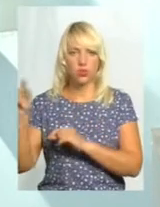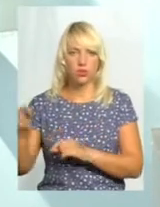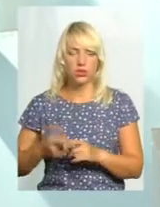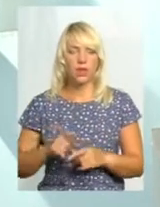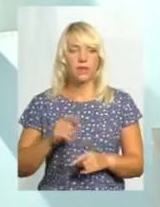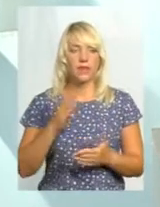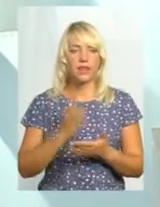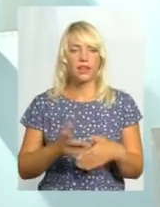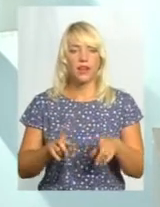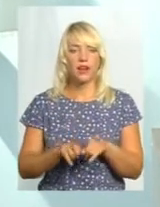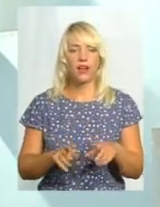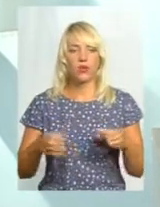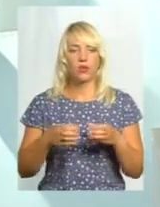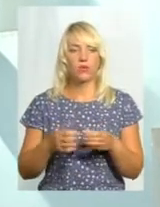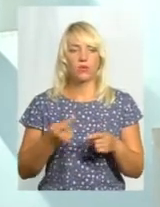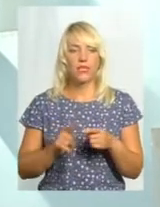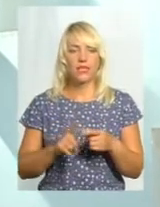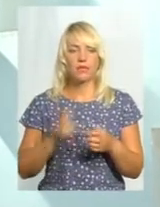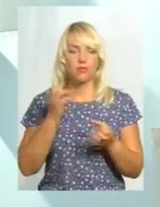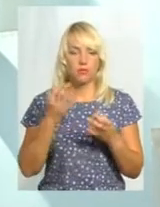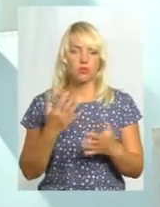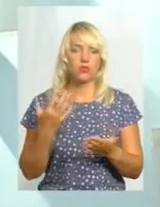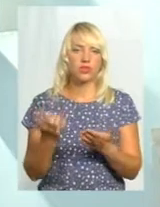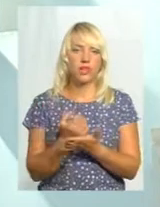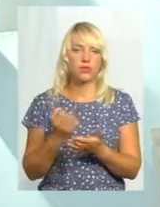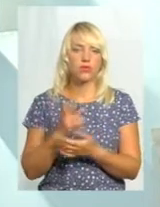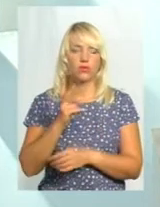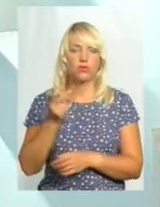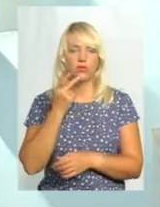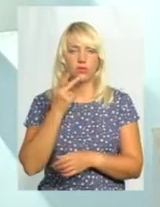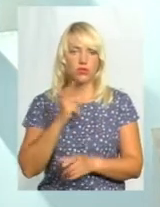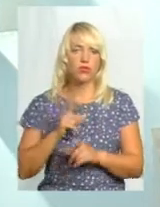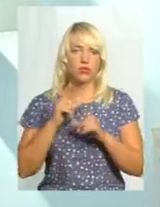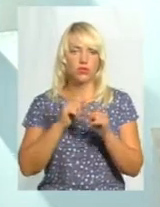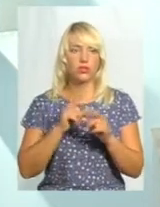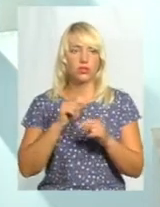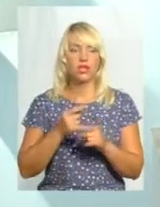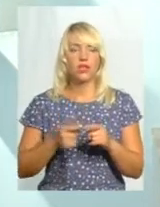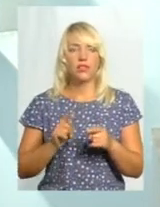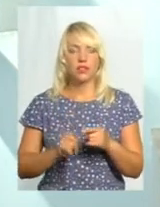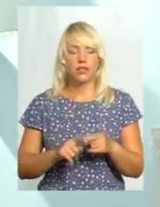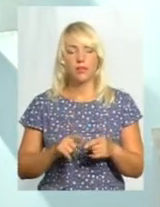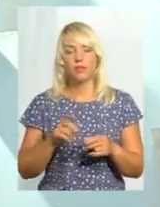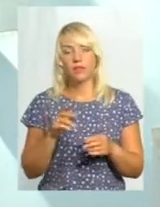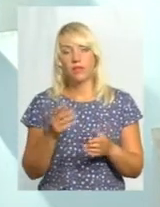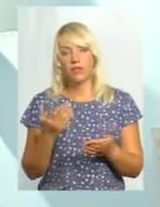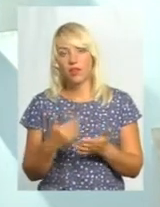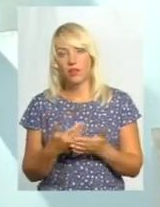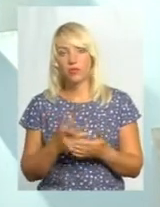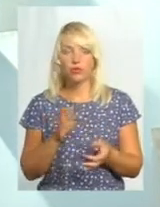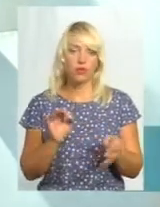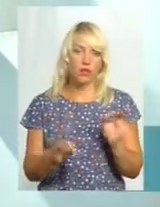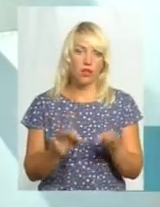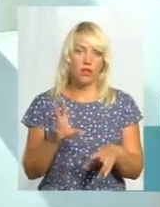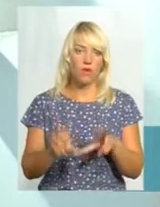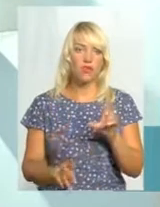група наша, це взагалі заробітчани. Люди, які постійно їздять. Це маєтникова міграція. Вона нібито також є нормальною,